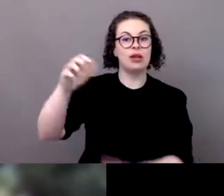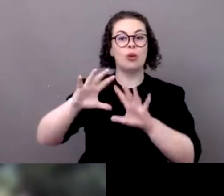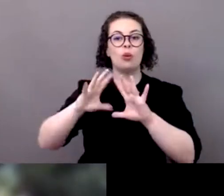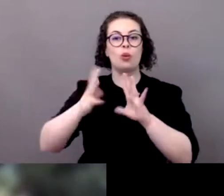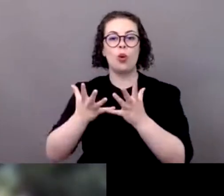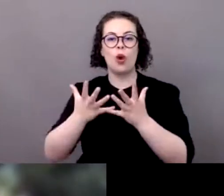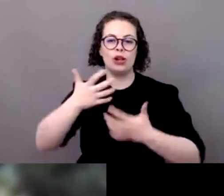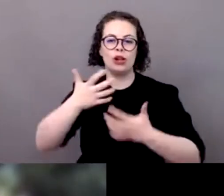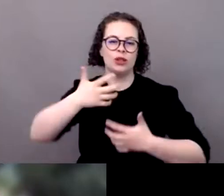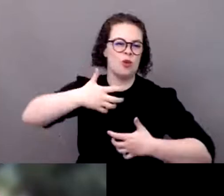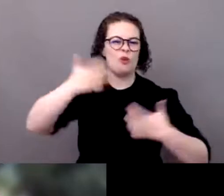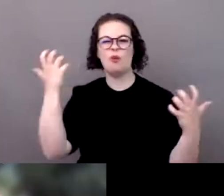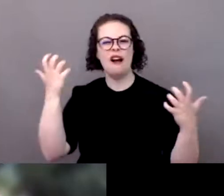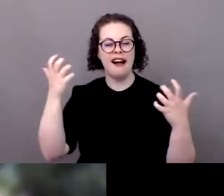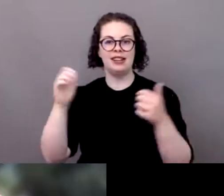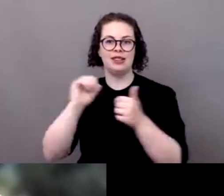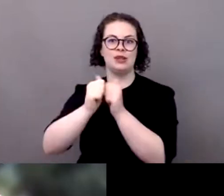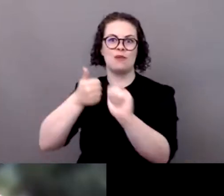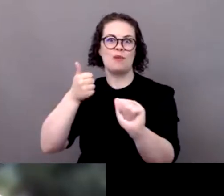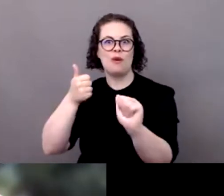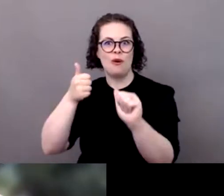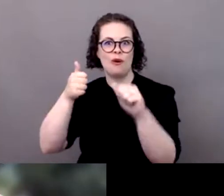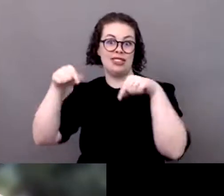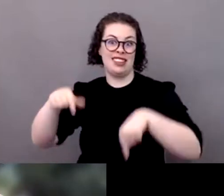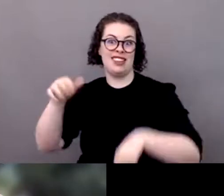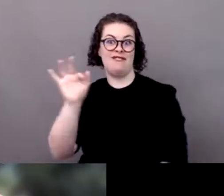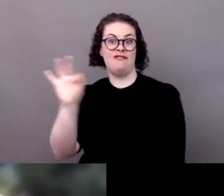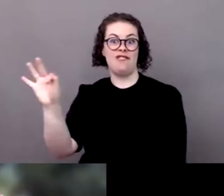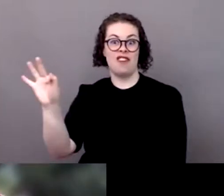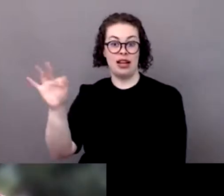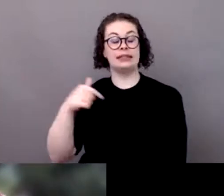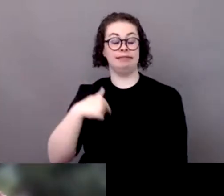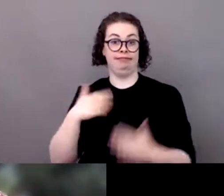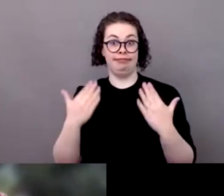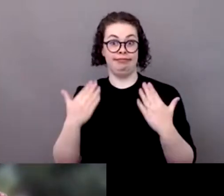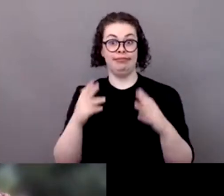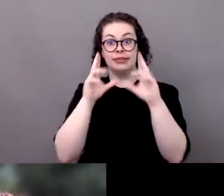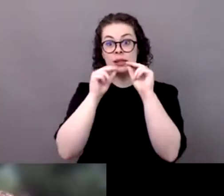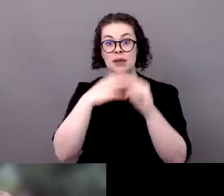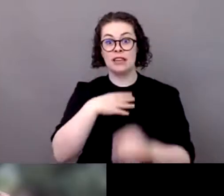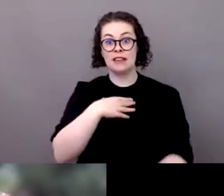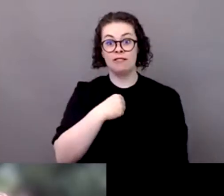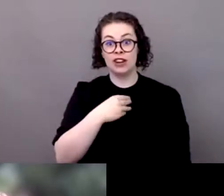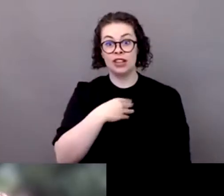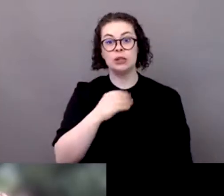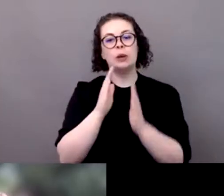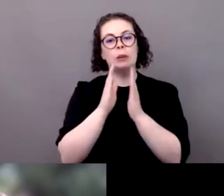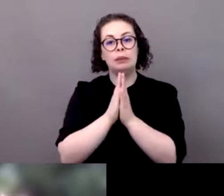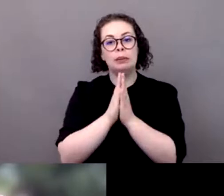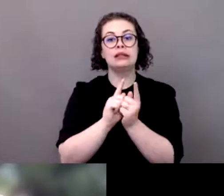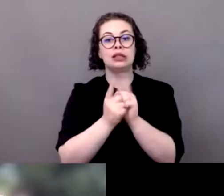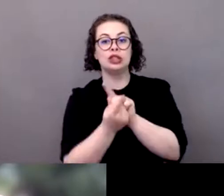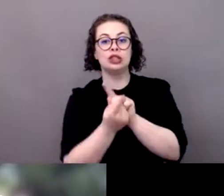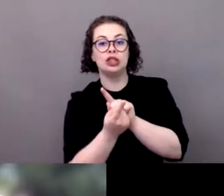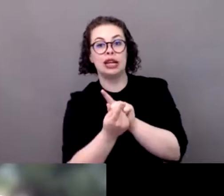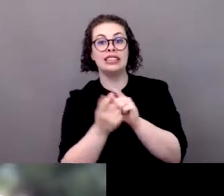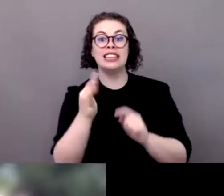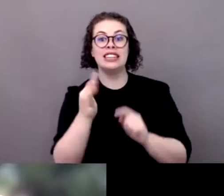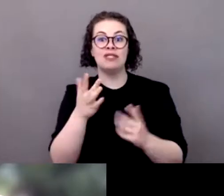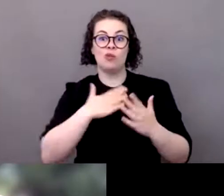will be speaking in french so if you want to switch channel please feel free to to do it now if you need to do so